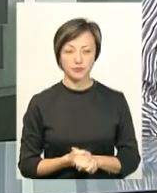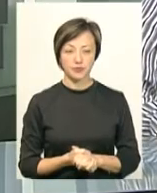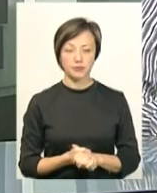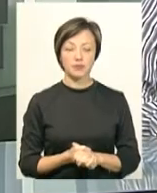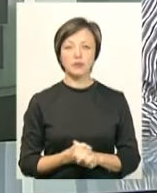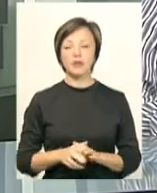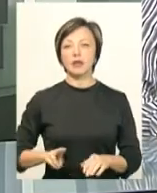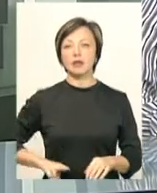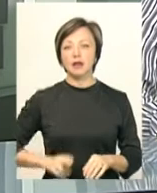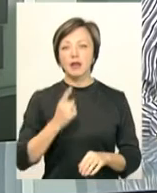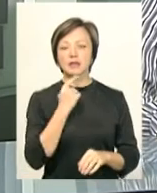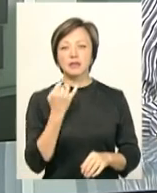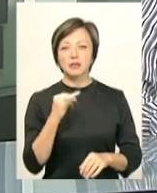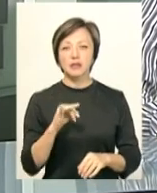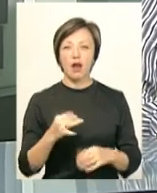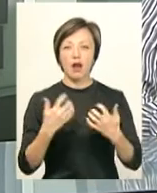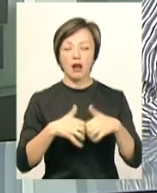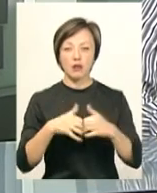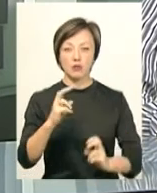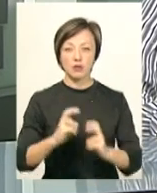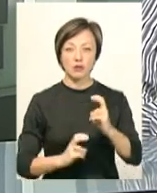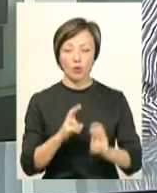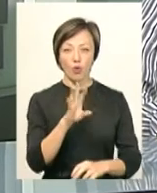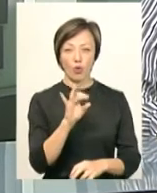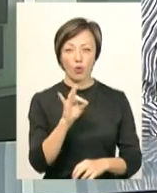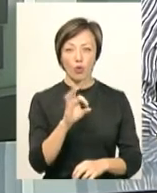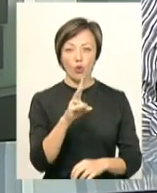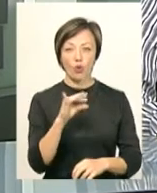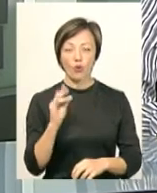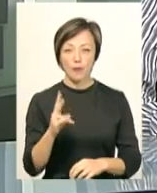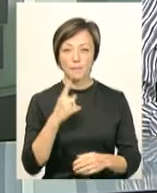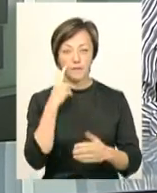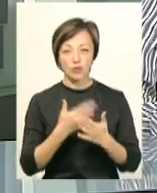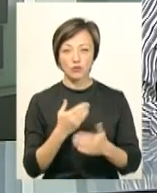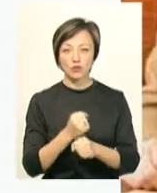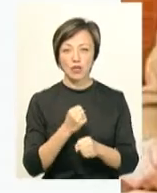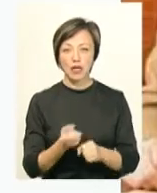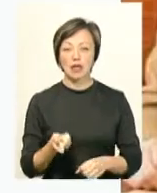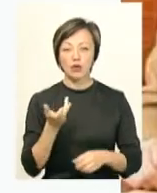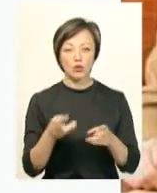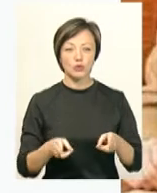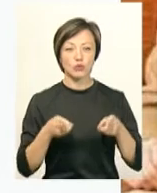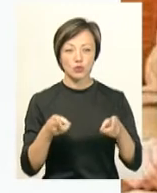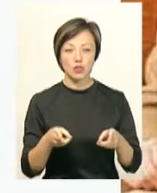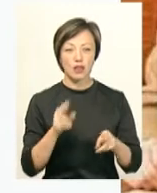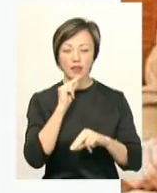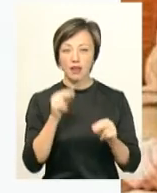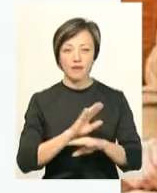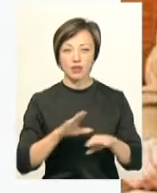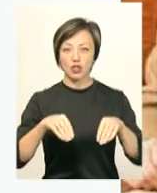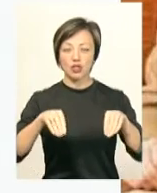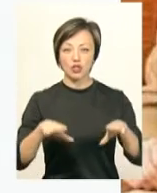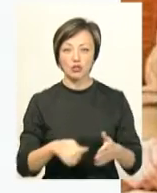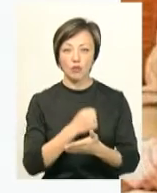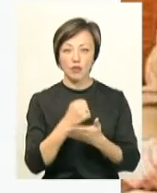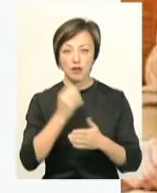Директор Красивівського агрегатного заводу Петро Королюк, якого підозрюють у вчиненні кількох злочинів, невинен. Таке рішення